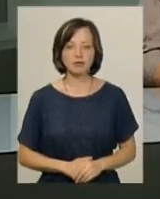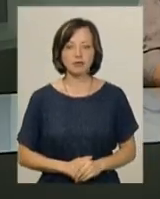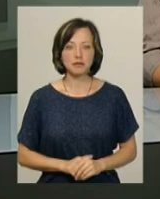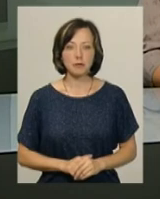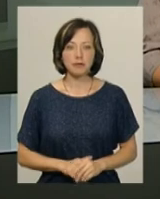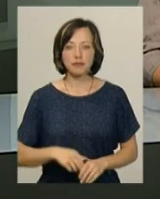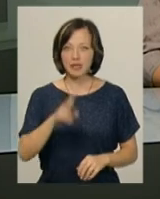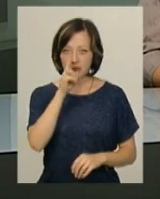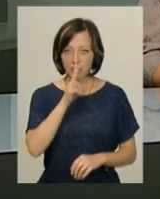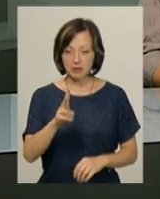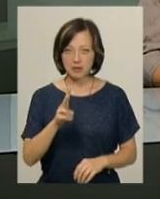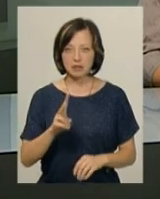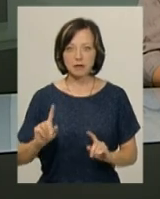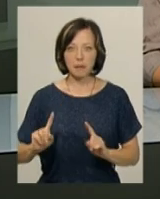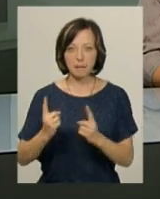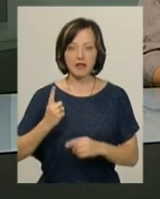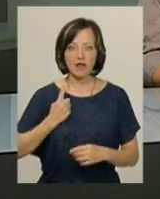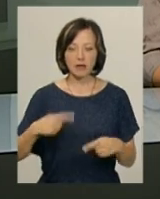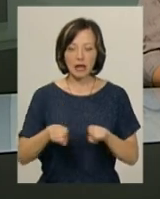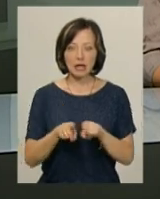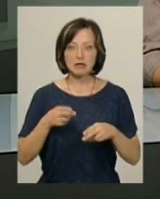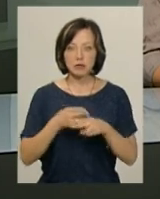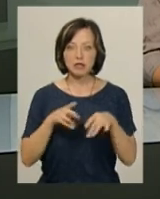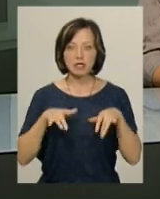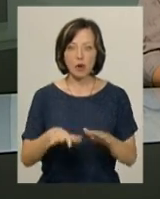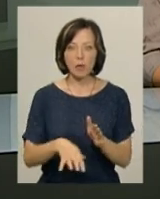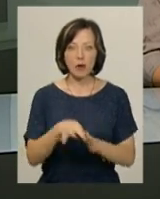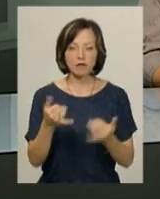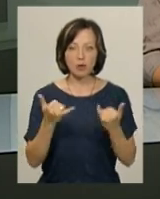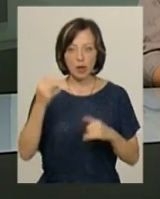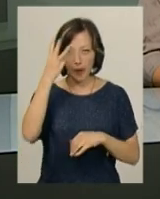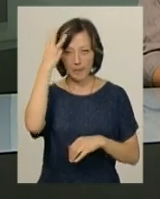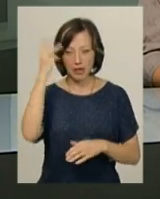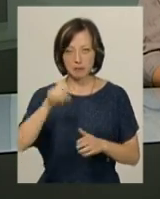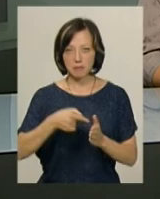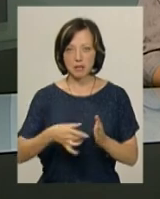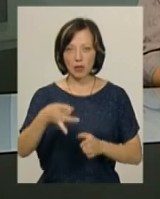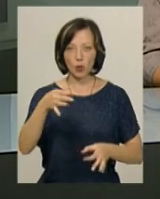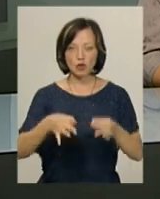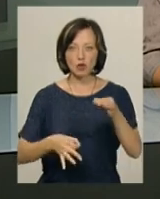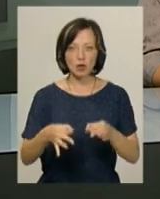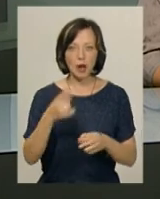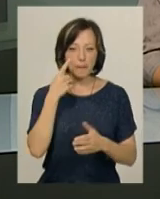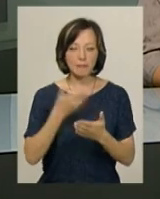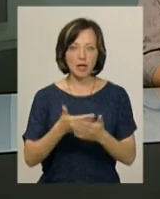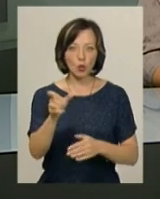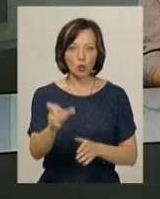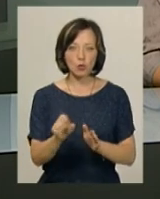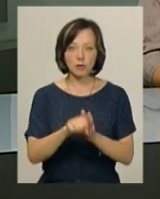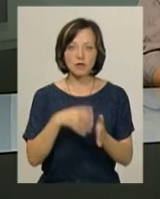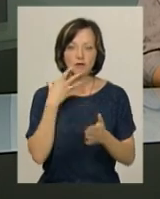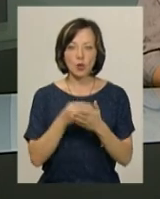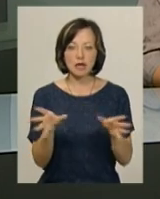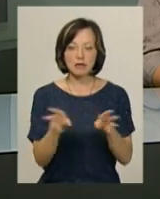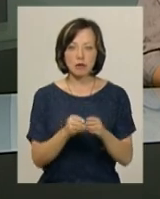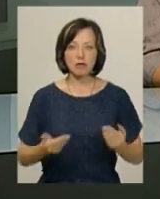Два місяці тримання під вартою. Такий запобіжний захід обрав сьогодні Хмельницький міськрайонний суд, підозрюваному у вбивстві своєї